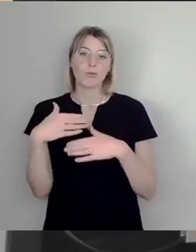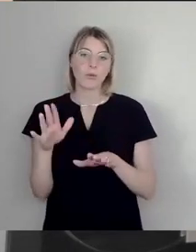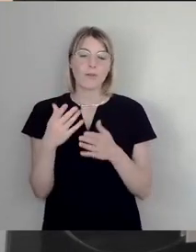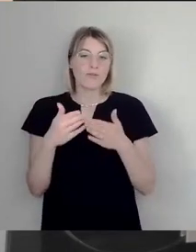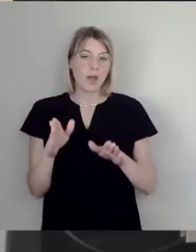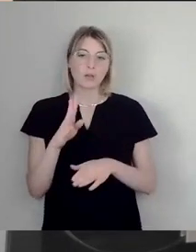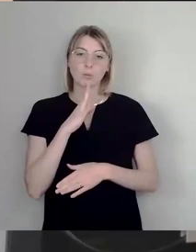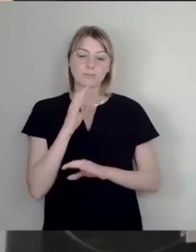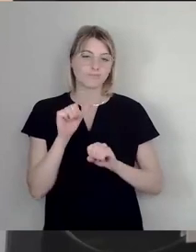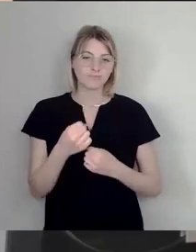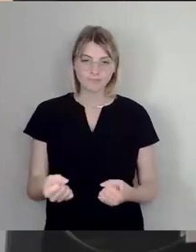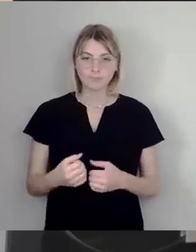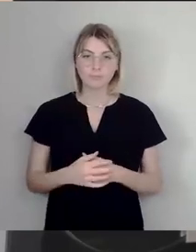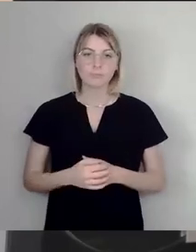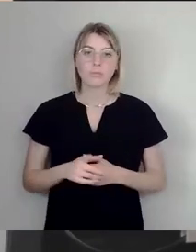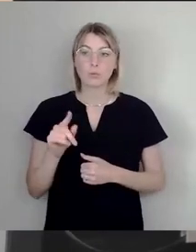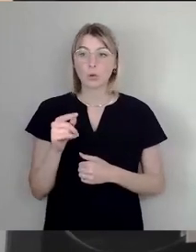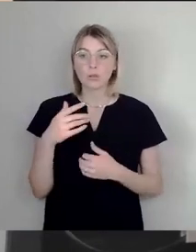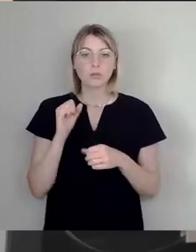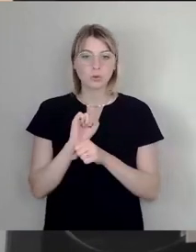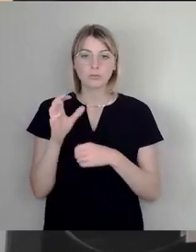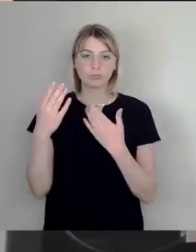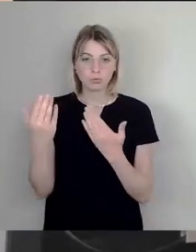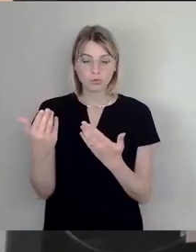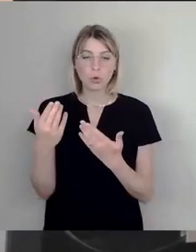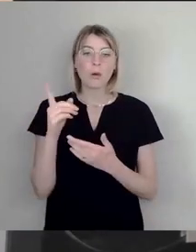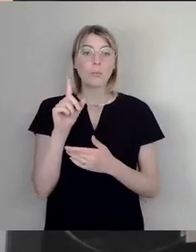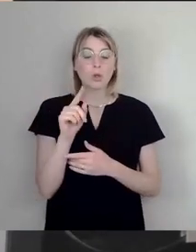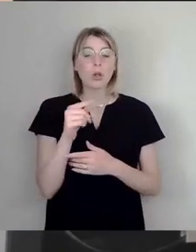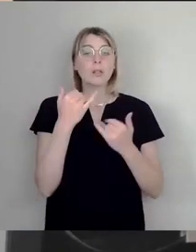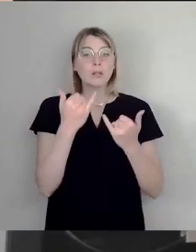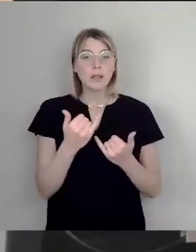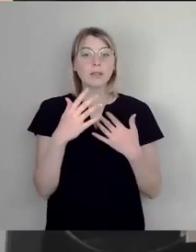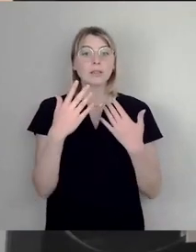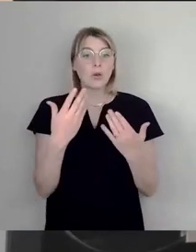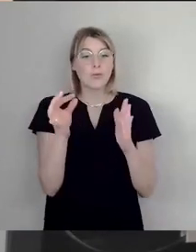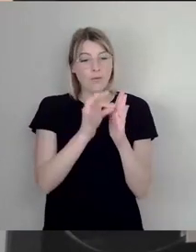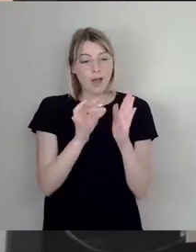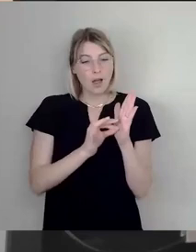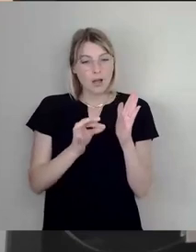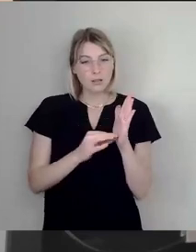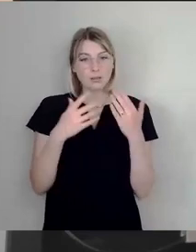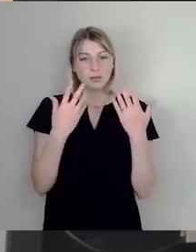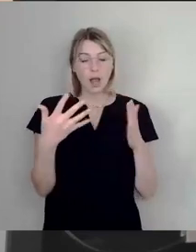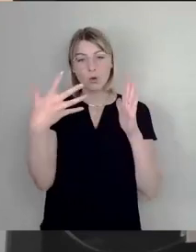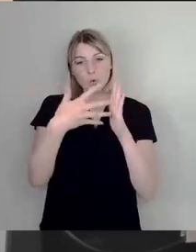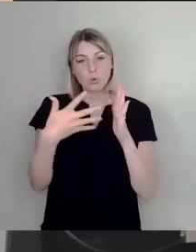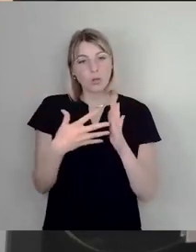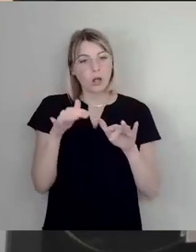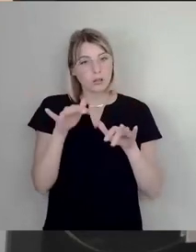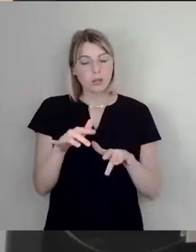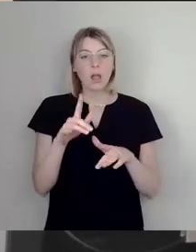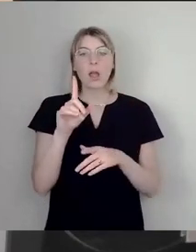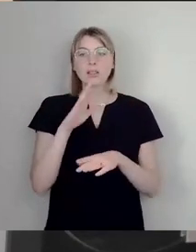Insofern ist es, wie gesagt, keine Denunziation. Wir haben hier Fakten, wir haben hier Gutachten, wir haben hier Zeitgenossen und